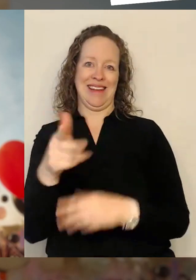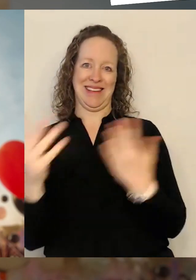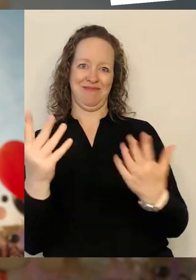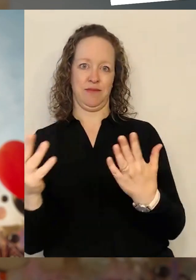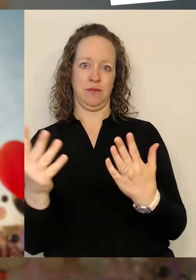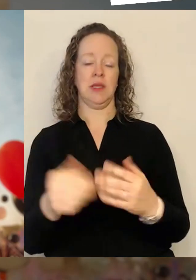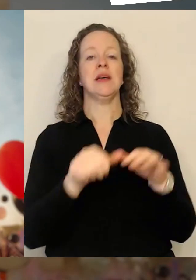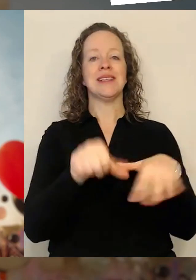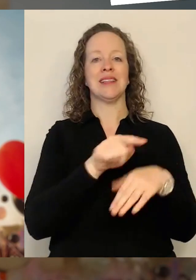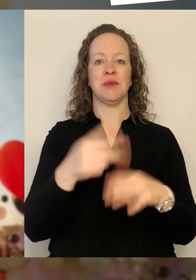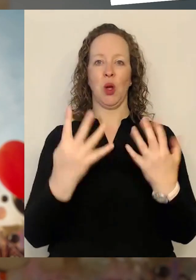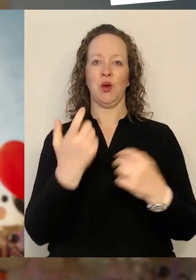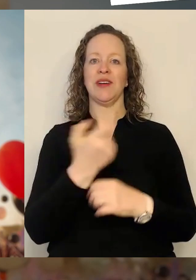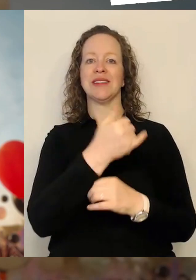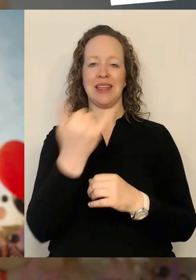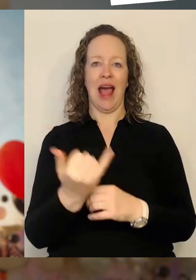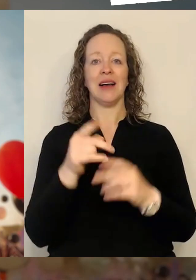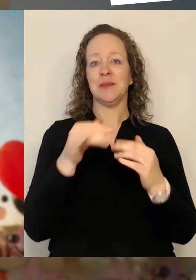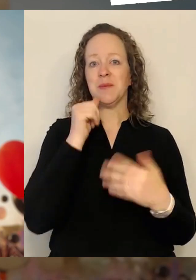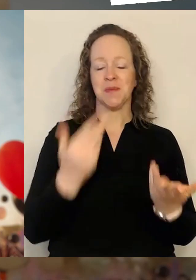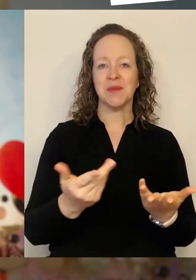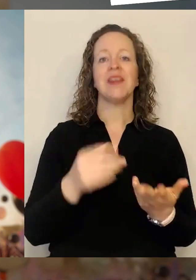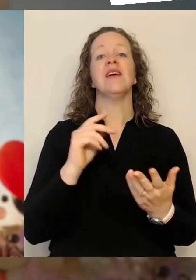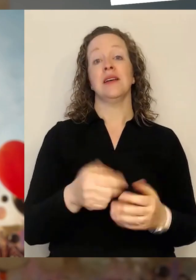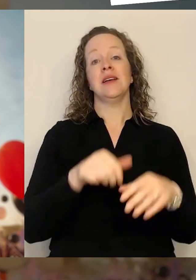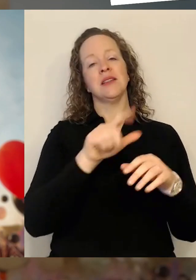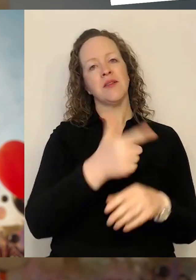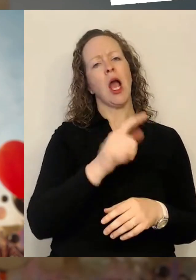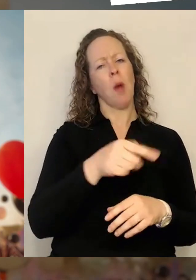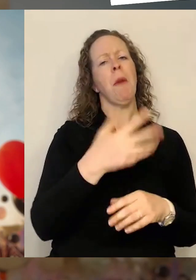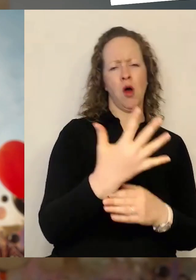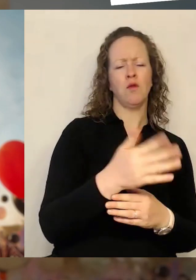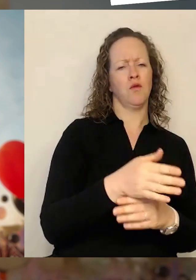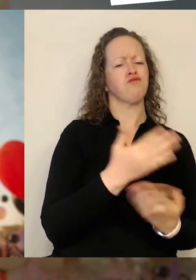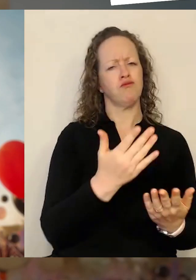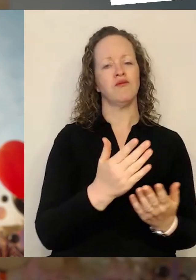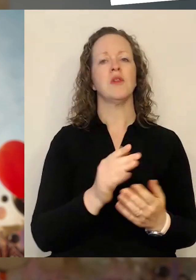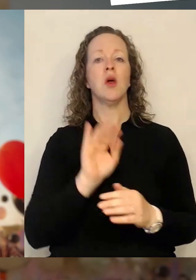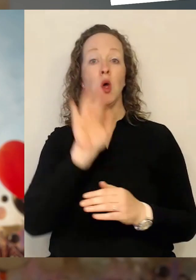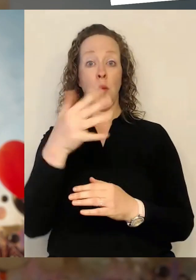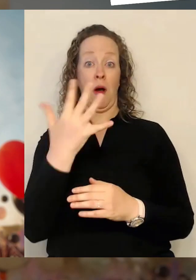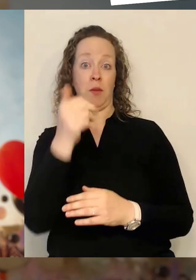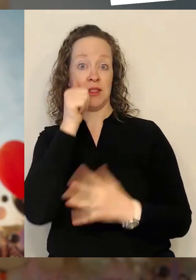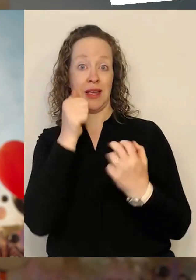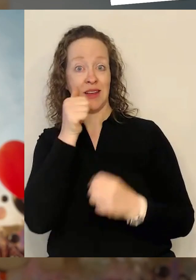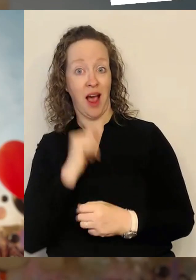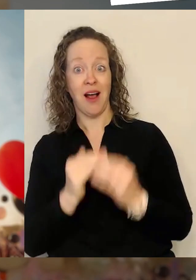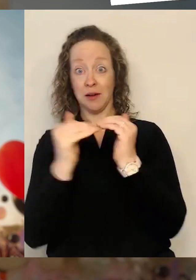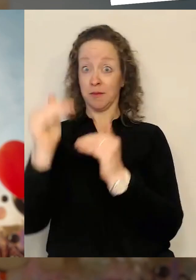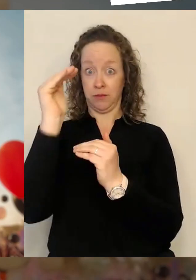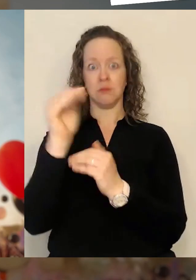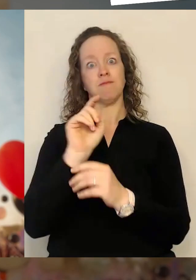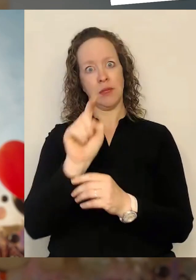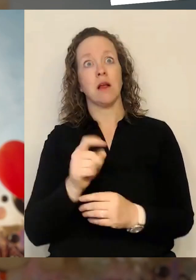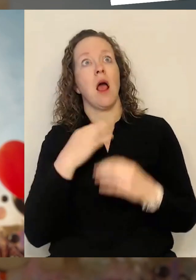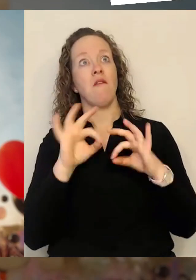Jahren schneiden hier mit 2,5 etwas besser ab. Die Älteren über 65 stufen ihre digitalen Fähigkeiten allerdings nur